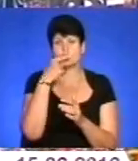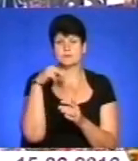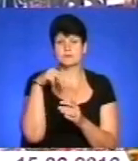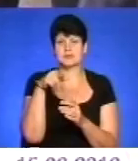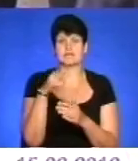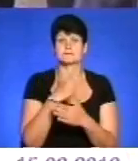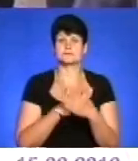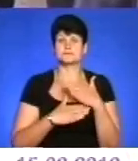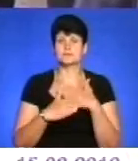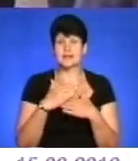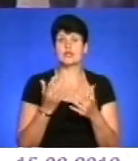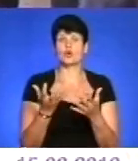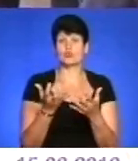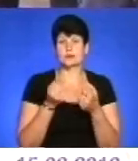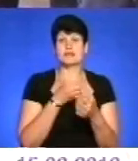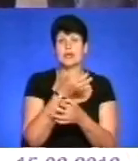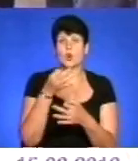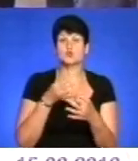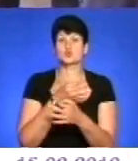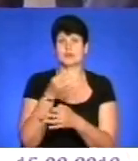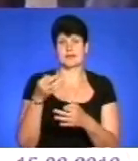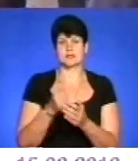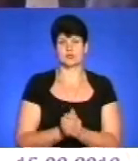соцзахисту і отримувати консультації.